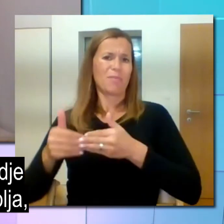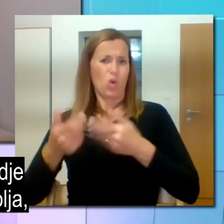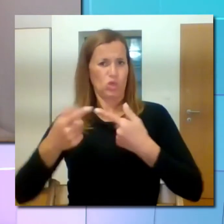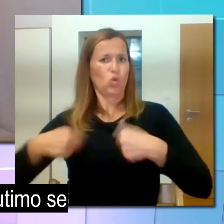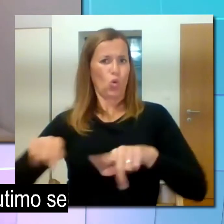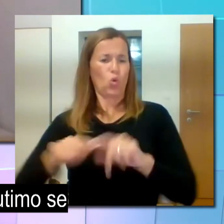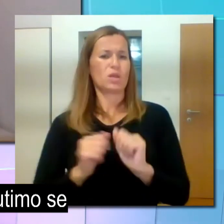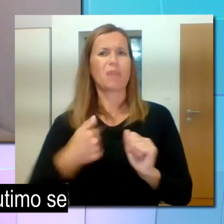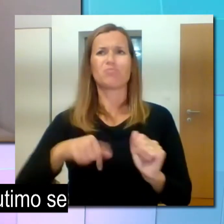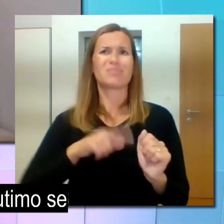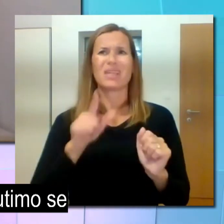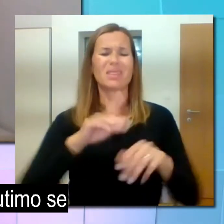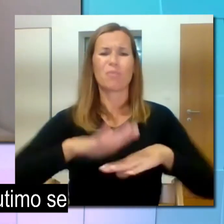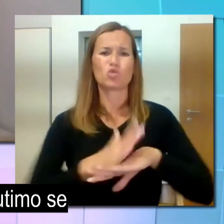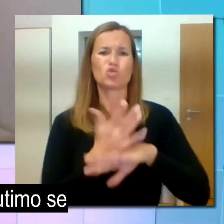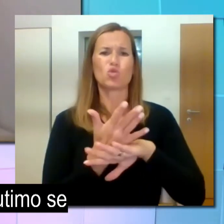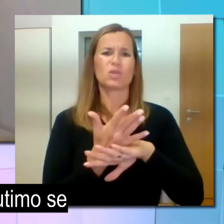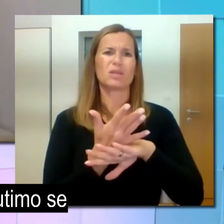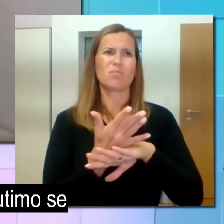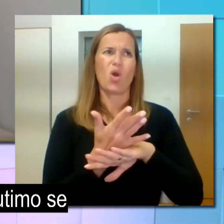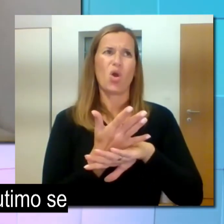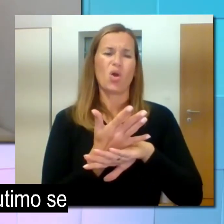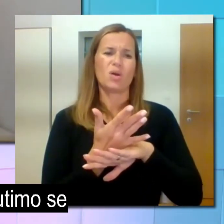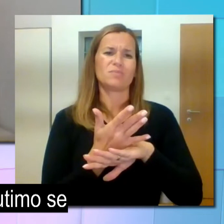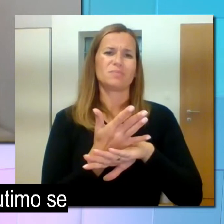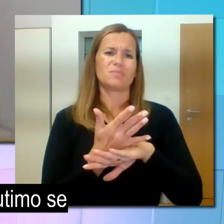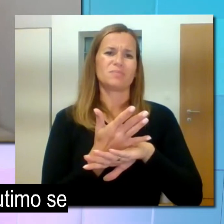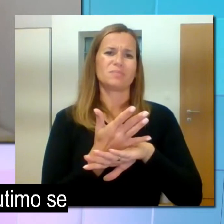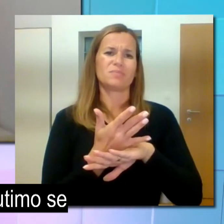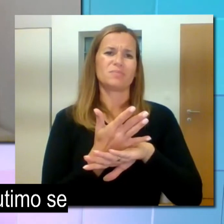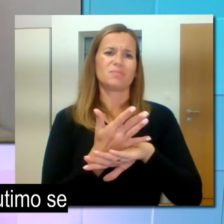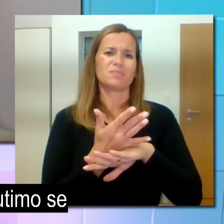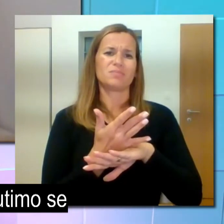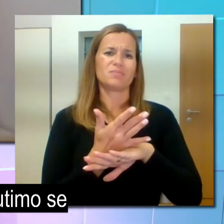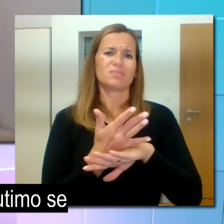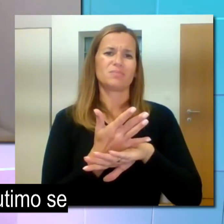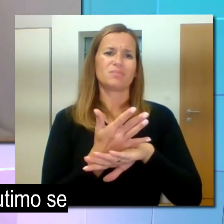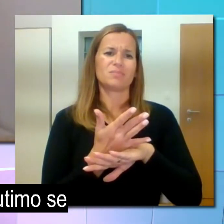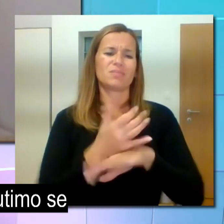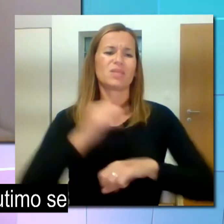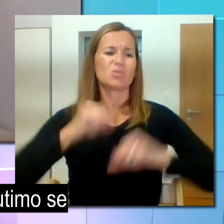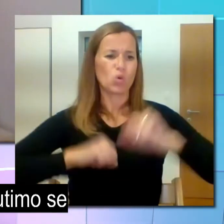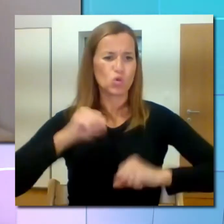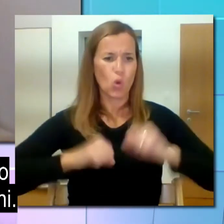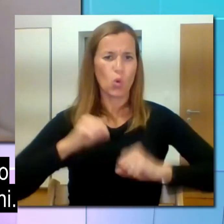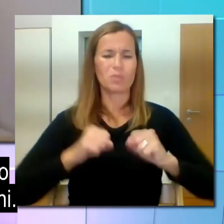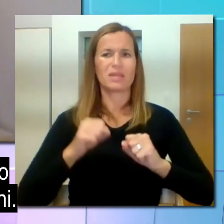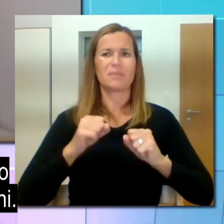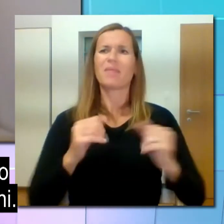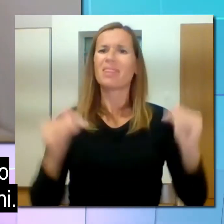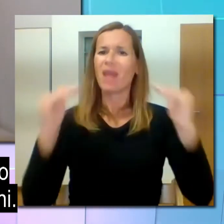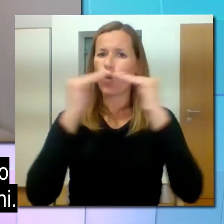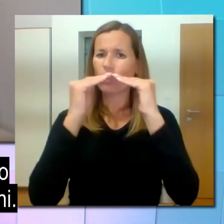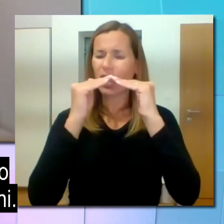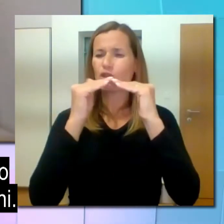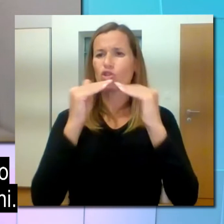okolja, se ne počutimo, ne enakovredni, ampak ne počutimo se sposobni